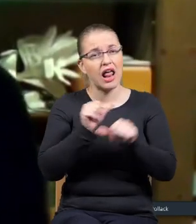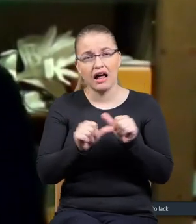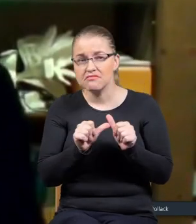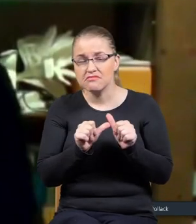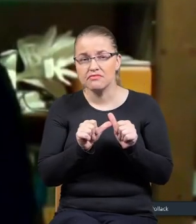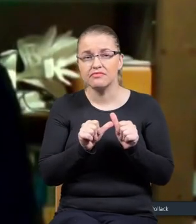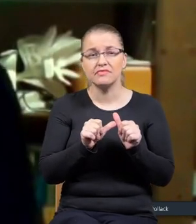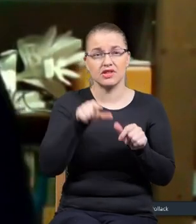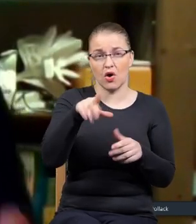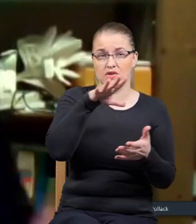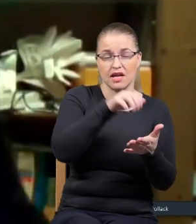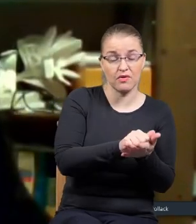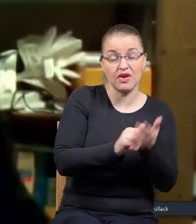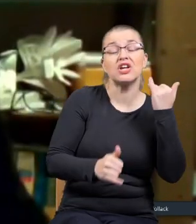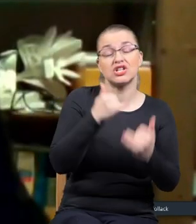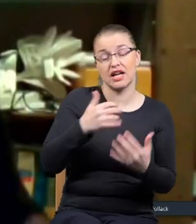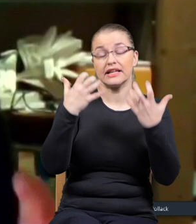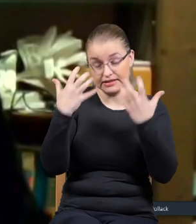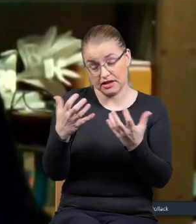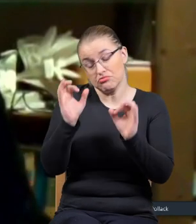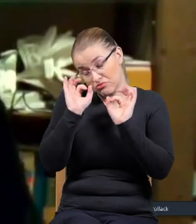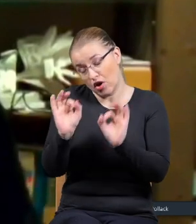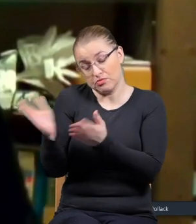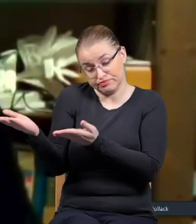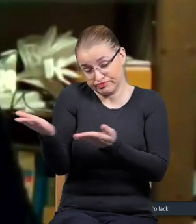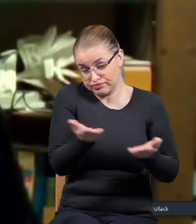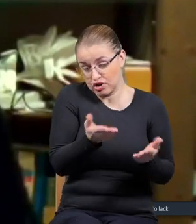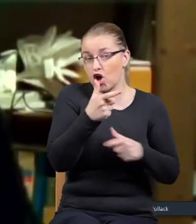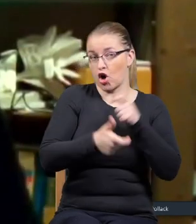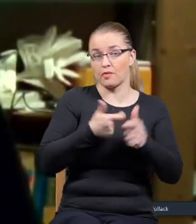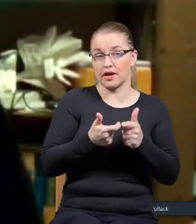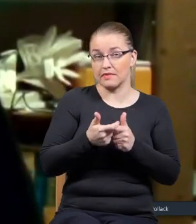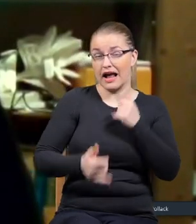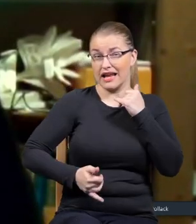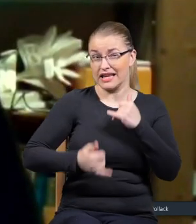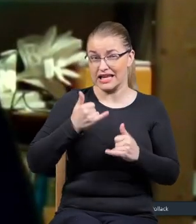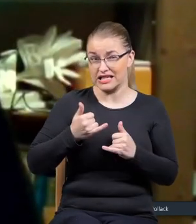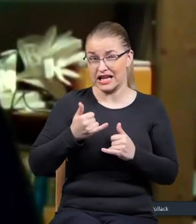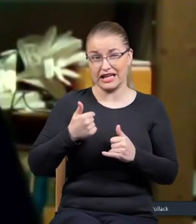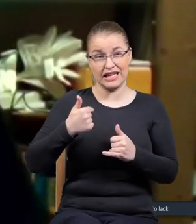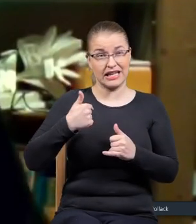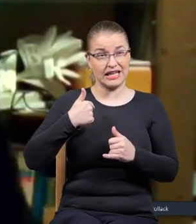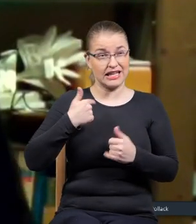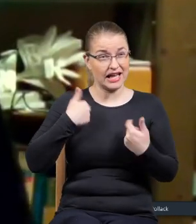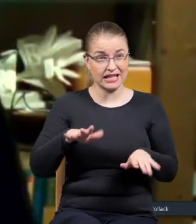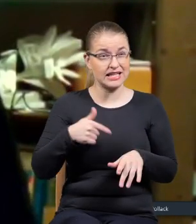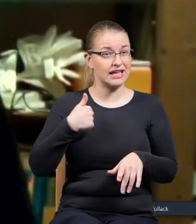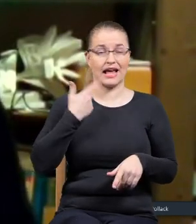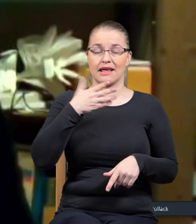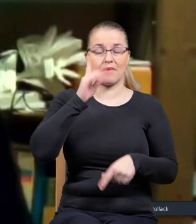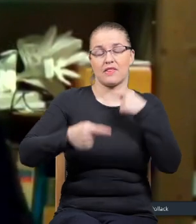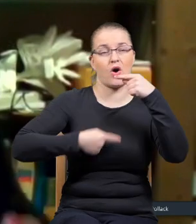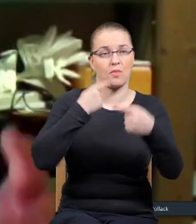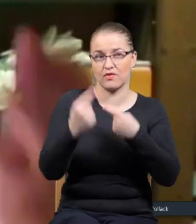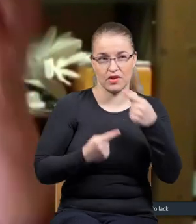Jak on chce się tym zawołać, no dobrze, niech robi, ale ja nie będę mu opowiadał o tym,